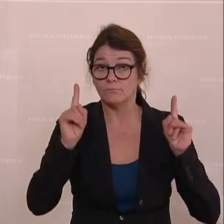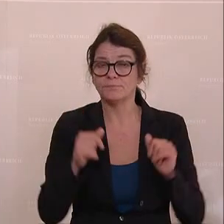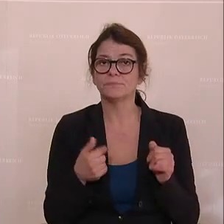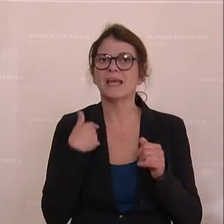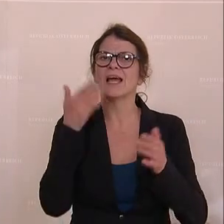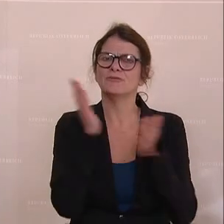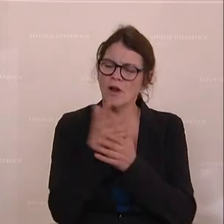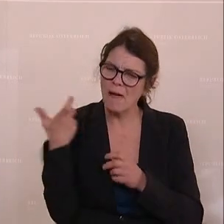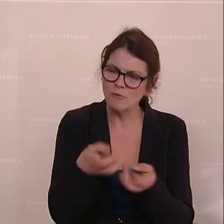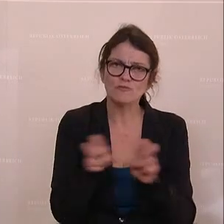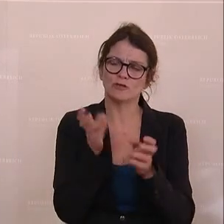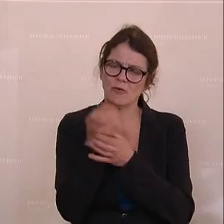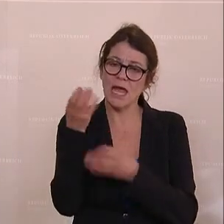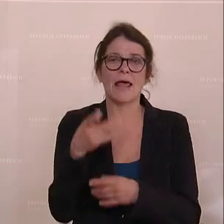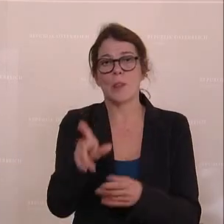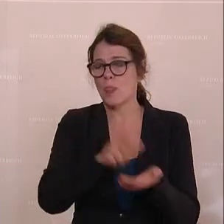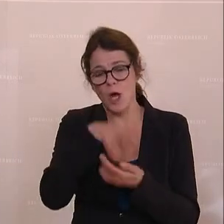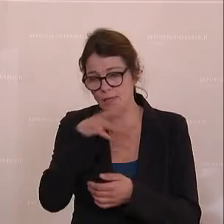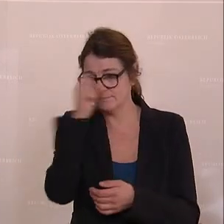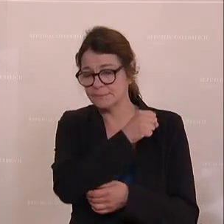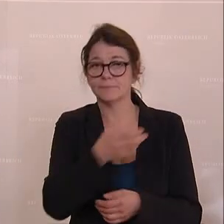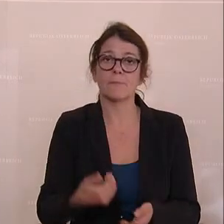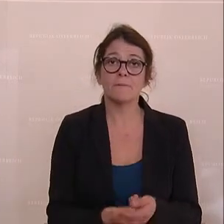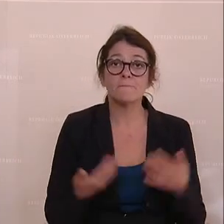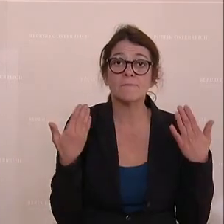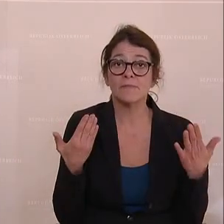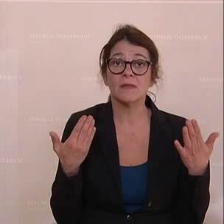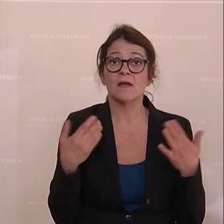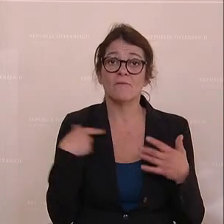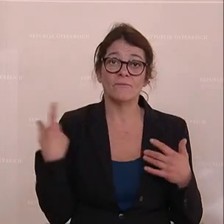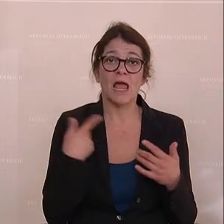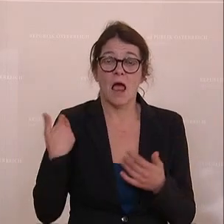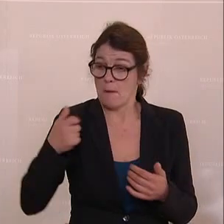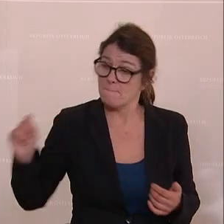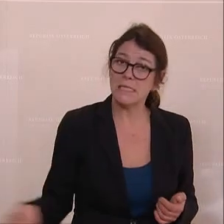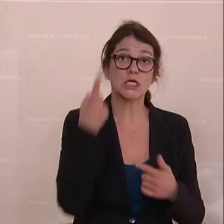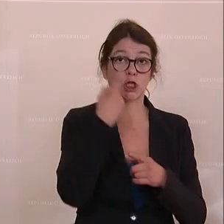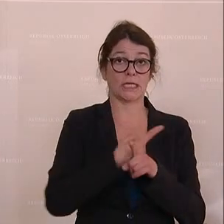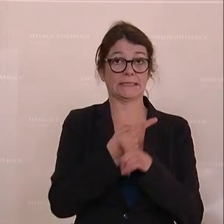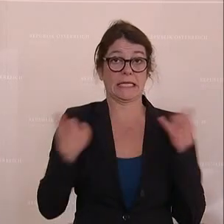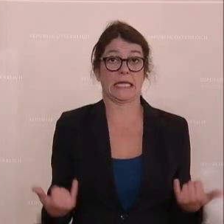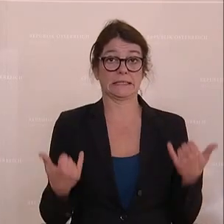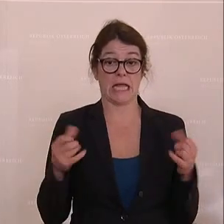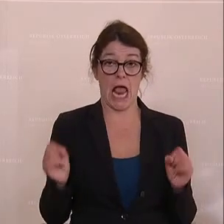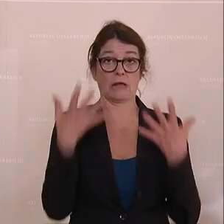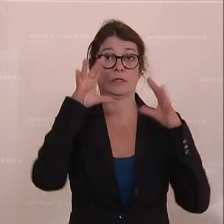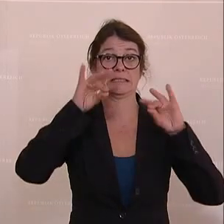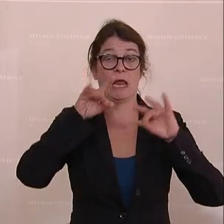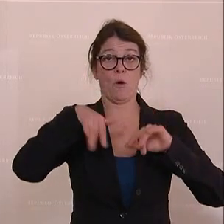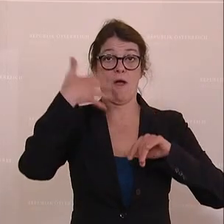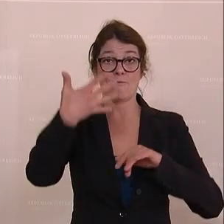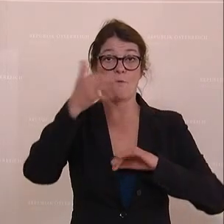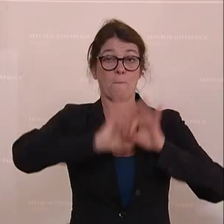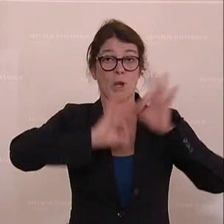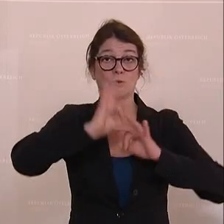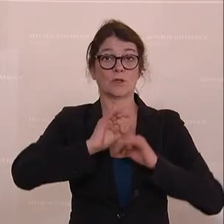eben auch schon erklärt, Sie haben es immer noch nicht verstanden. Wir haben außergewöhnliche Zeiten, wir haben aktuell 10,5%